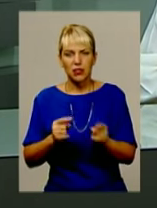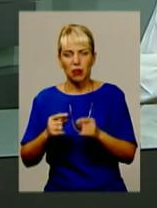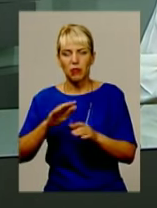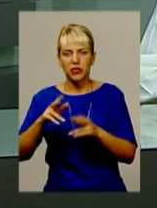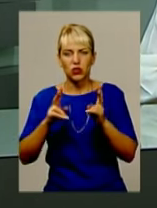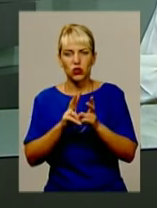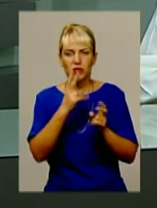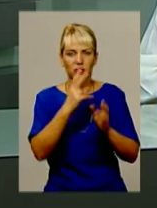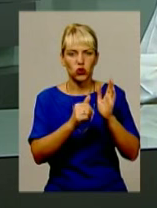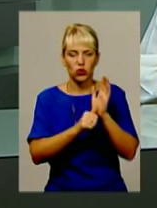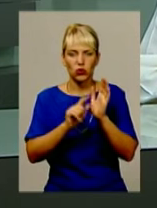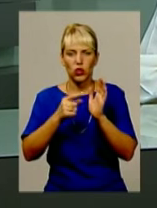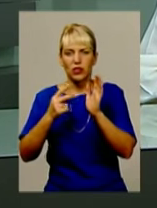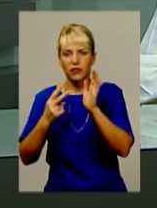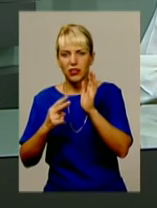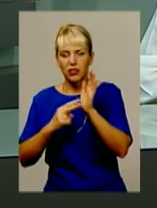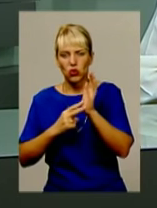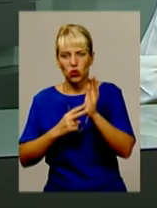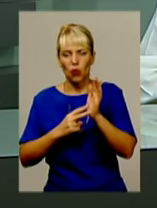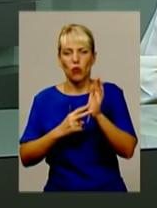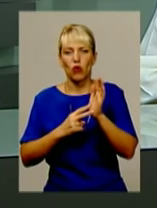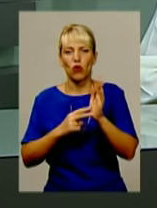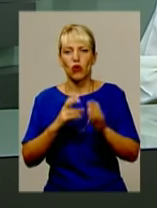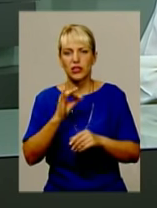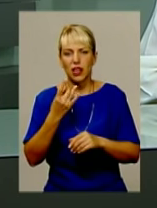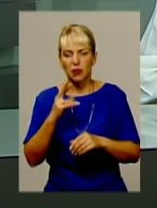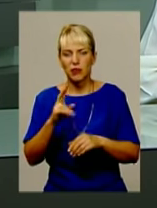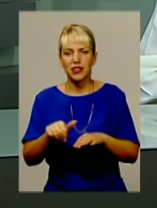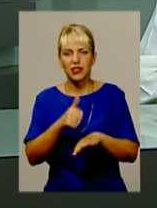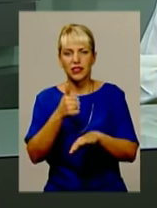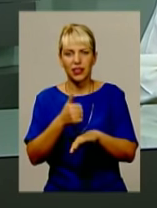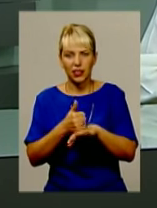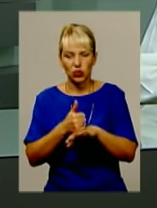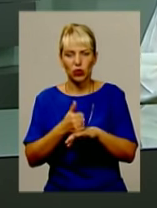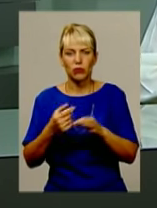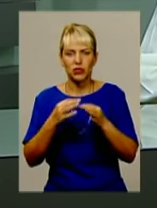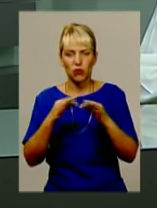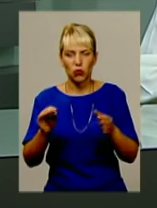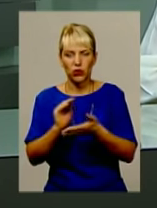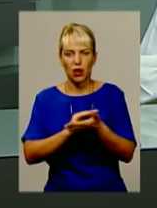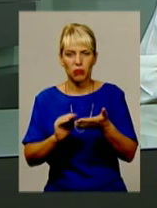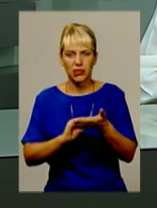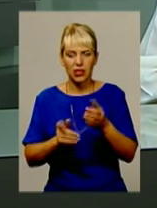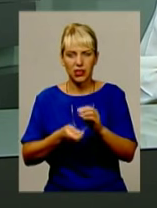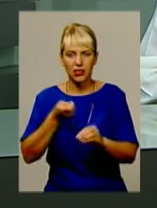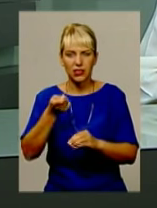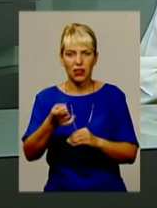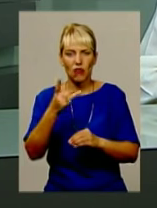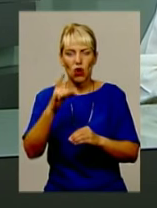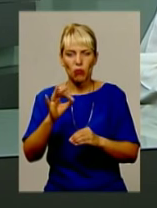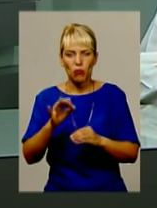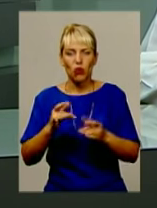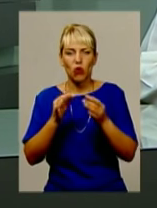-27 серпня з лідером «Свободи» Олегом Тягнебоком написали рапорти про звільнення з формулюванням «Низька